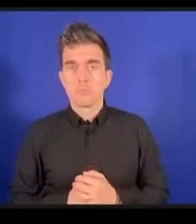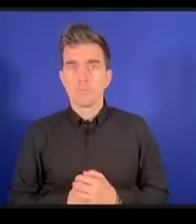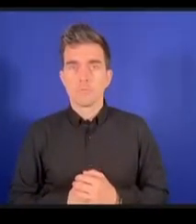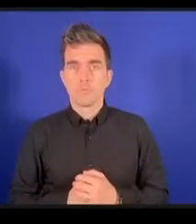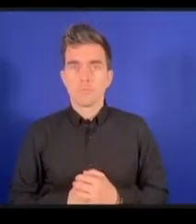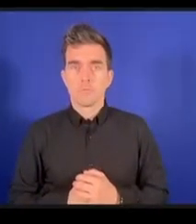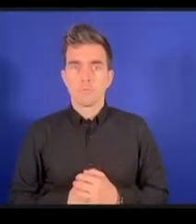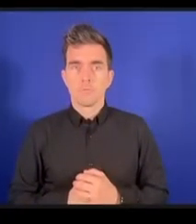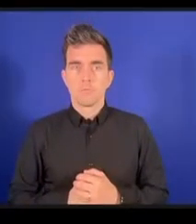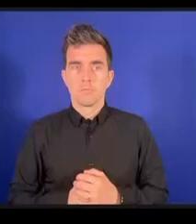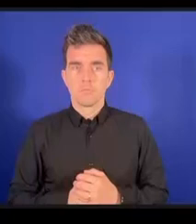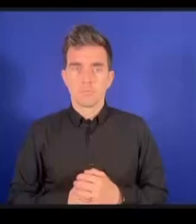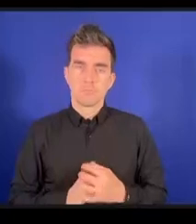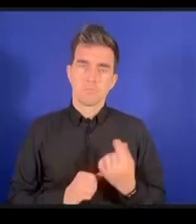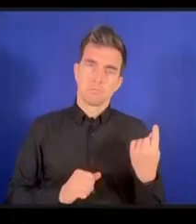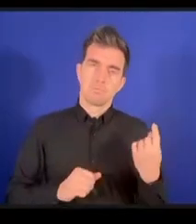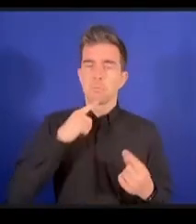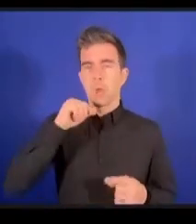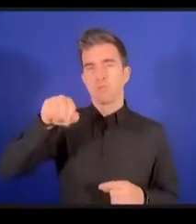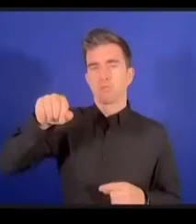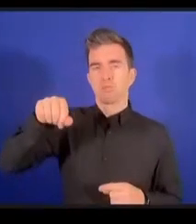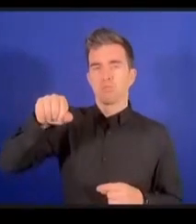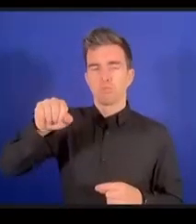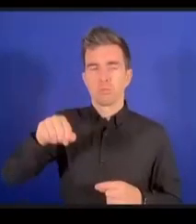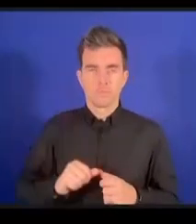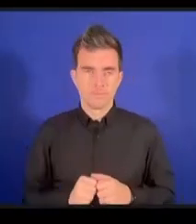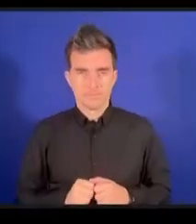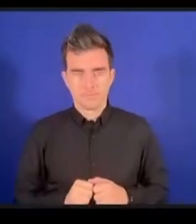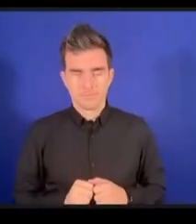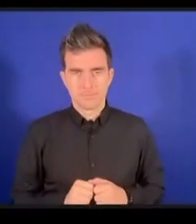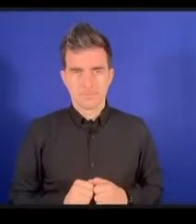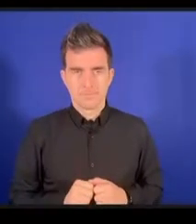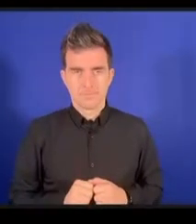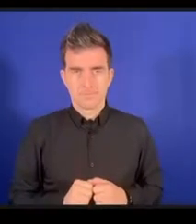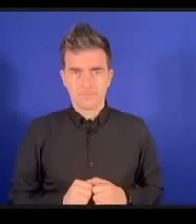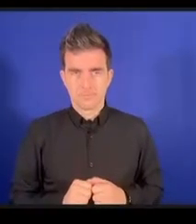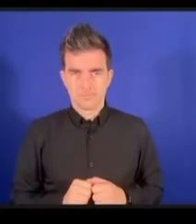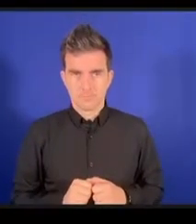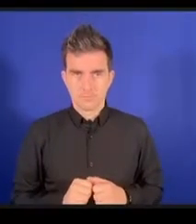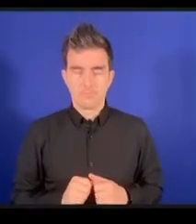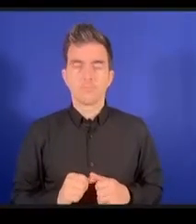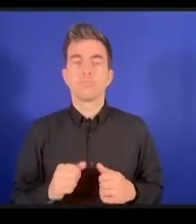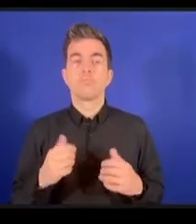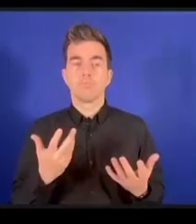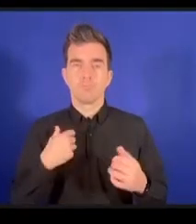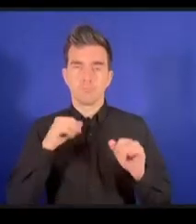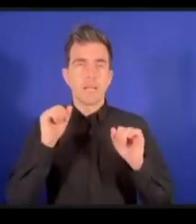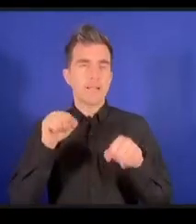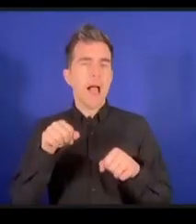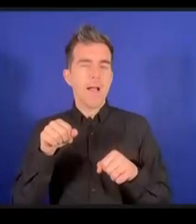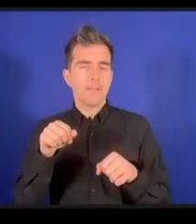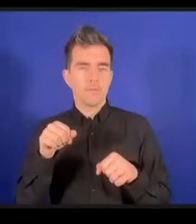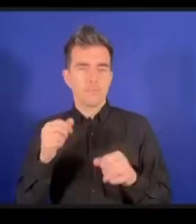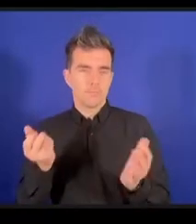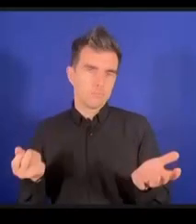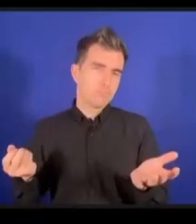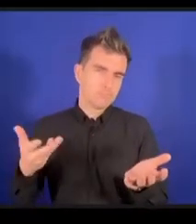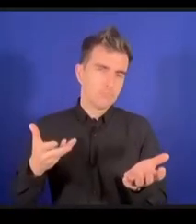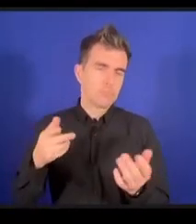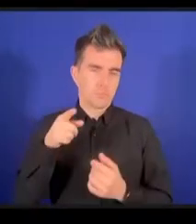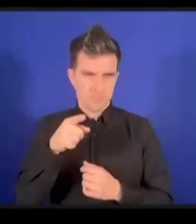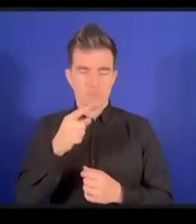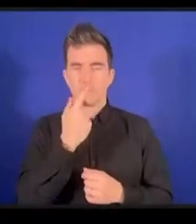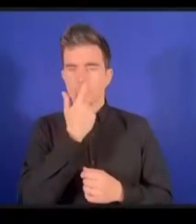à je peux certainement compléter c'est que dans la coalition dynamique